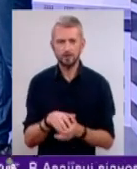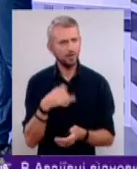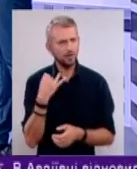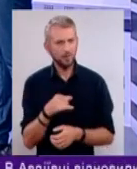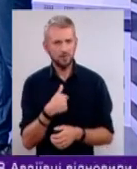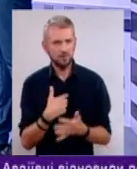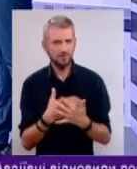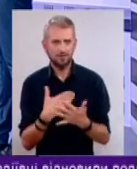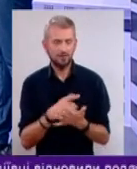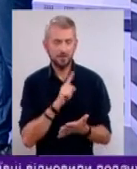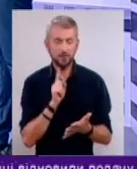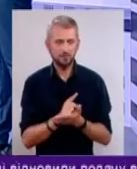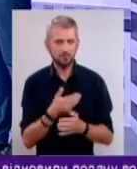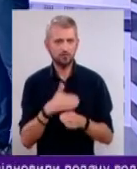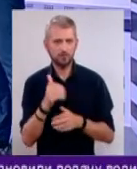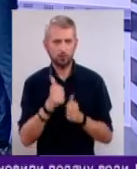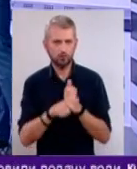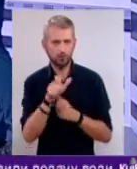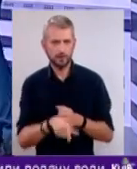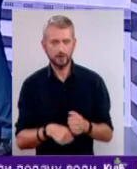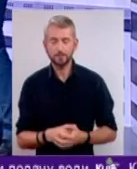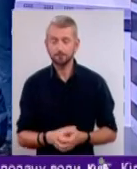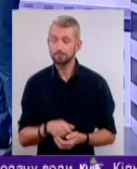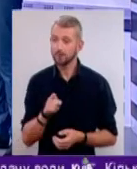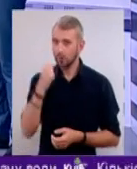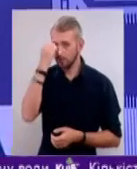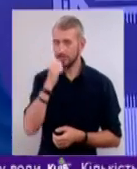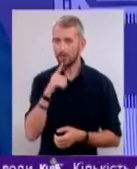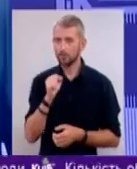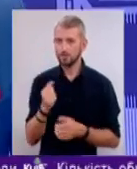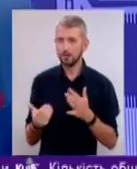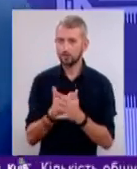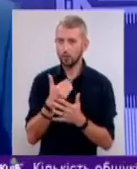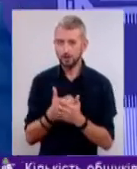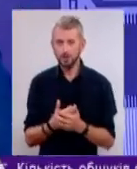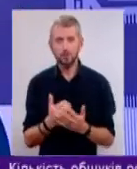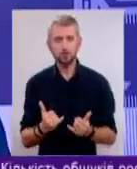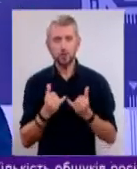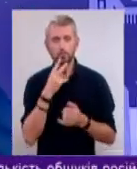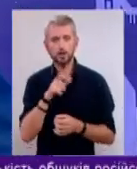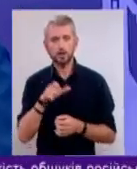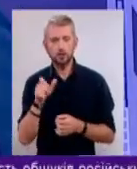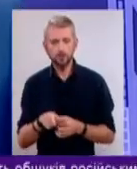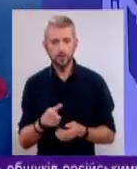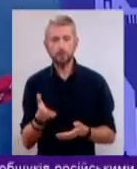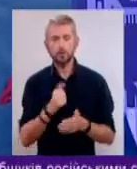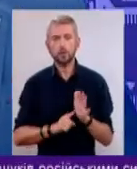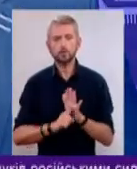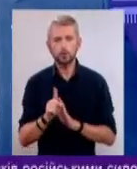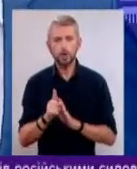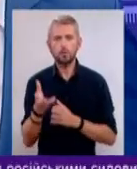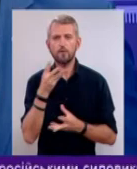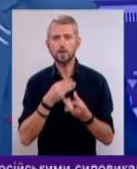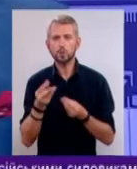здається, взагалі невід'ємна частина зараз кожної людини. Ну що ж, тобі дякую за добірку свіжої інформації, шановні глядачі. Отже, ми розпочинаємо